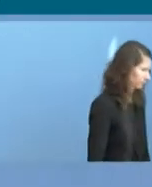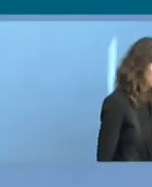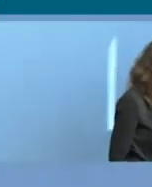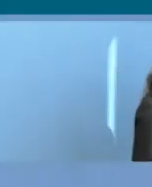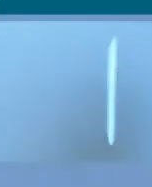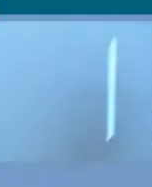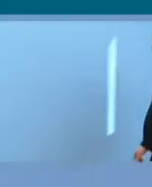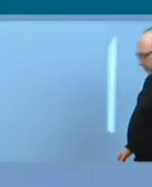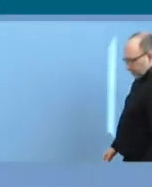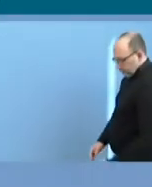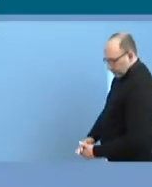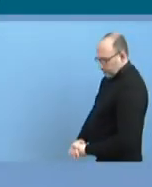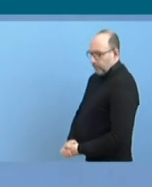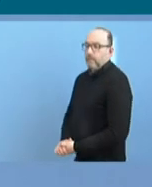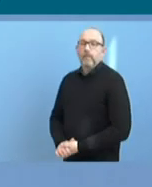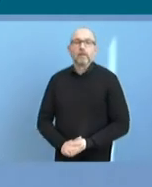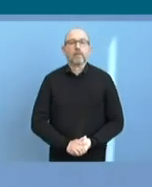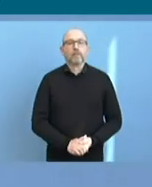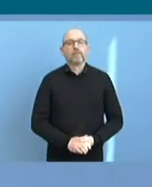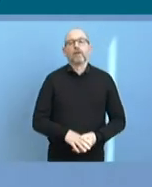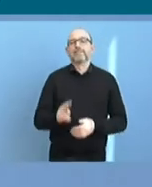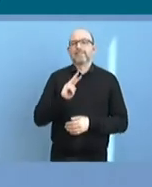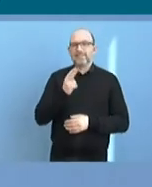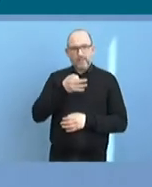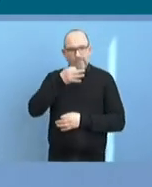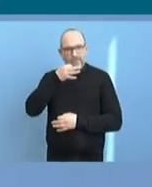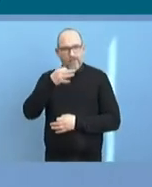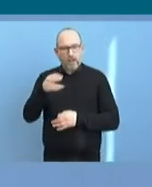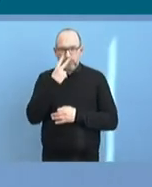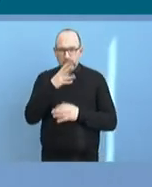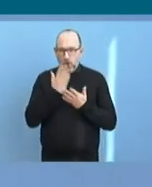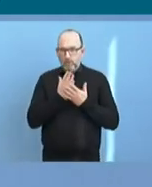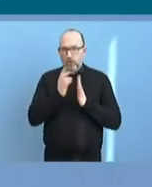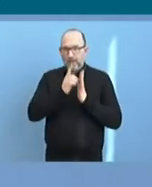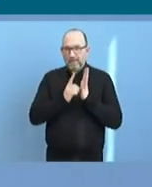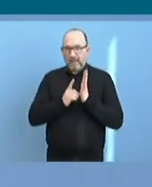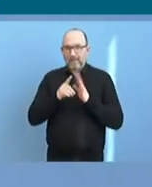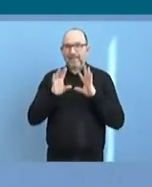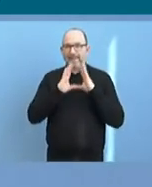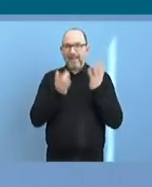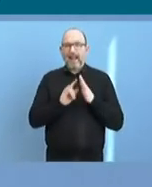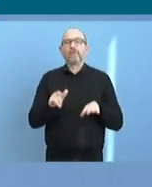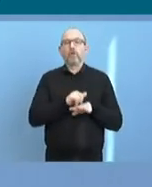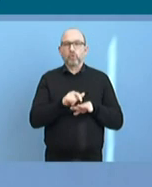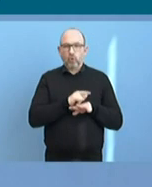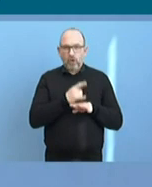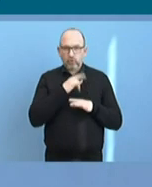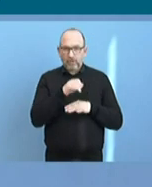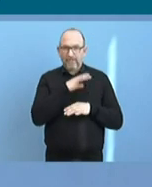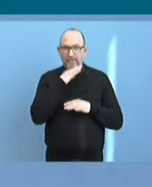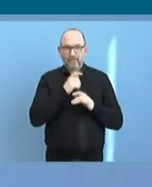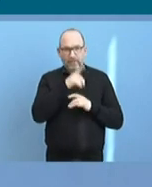Ja, zu Ihrer zweiten Frage, das müsste ich mal gucken, ob wir da Daten haben vom Generalkonsulat in New York, wie viele Deutsche da